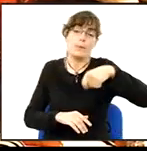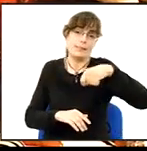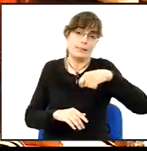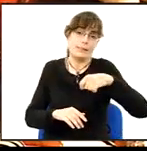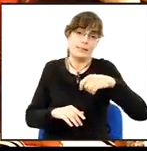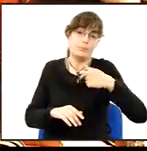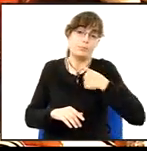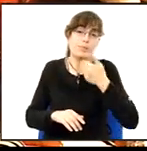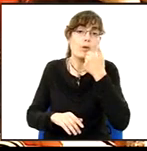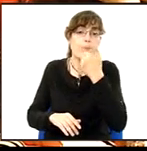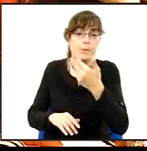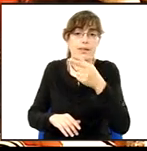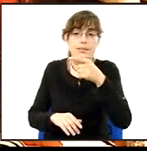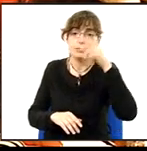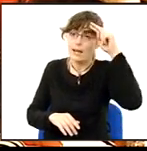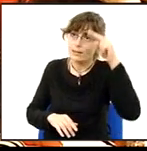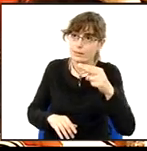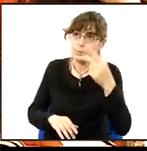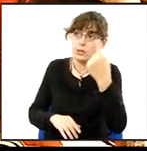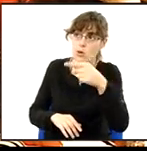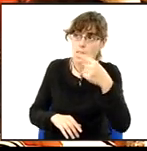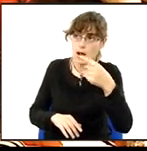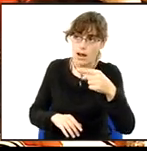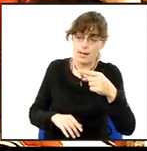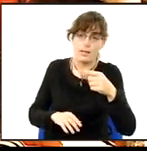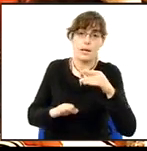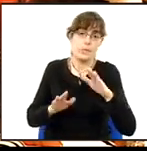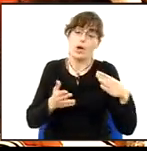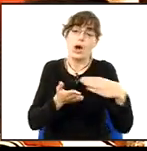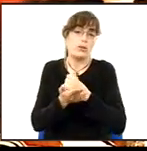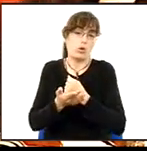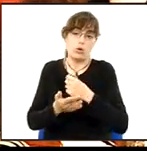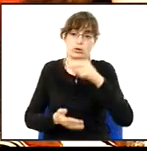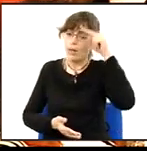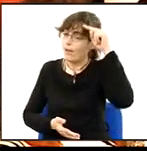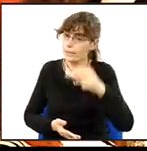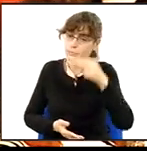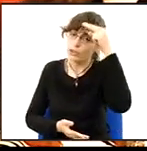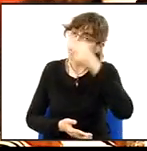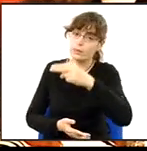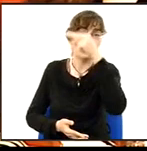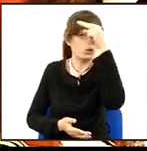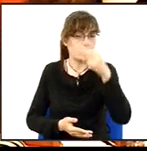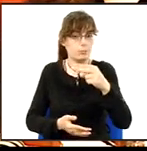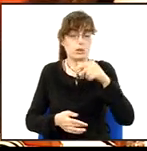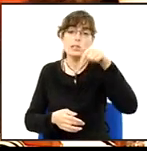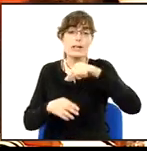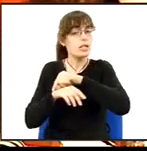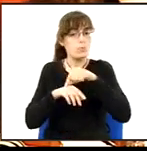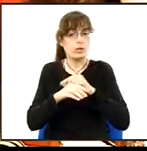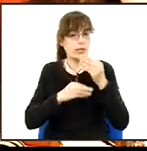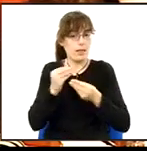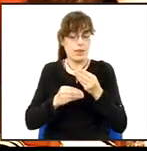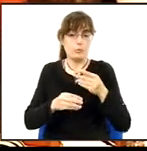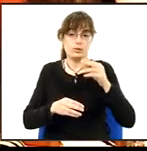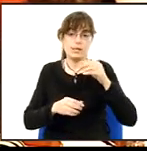vostès també m'ajudin a ser respectuosos i aquí demanaria, doncs a totes les bandes que siguin respectuosos, venim aquí a fer política, a defensar el que